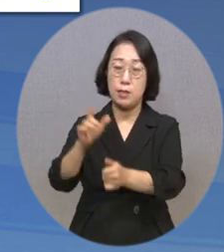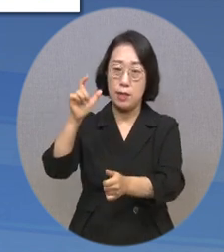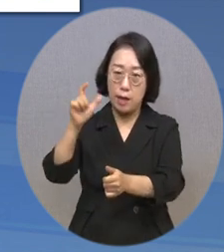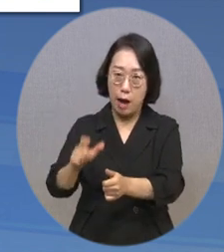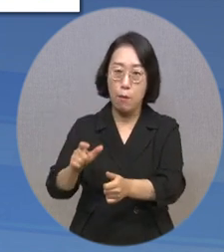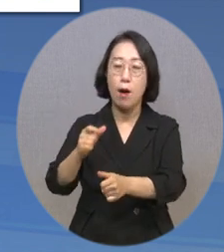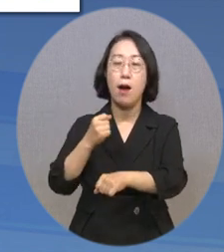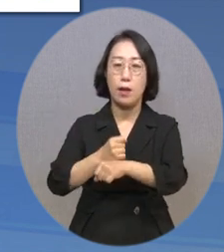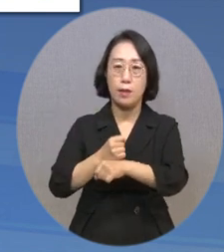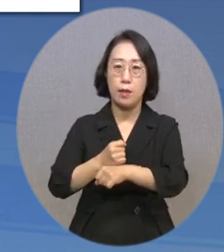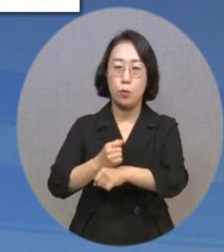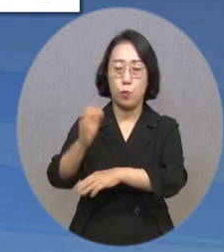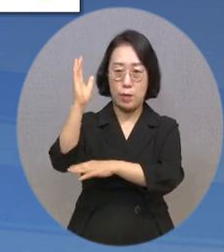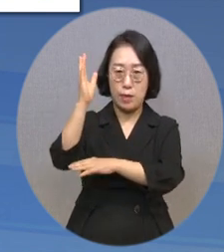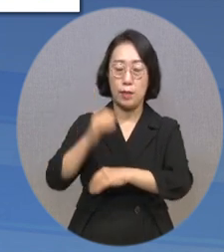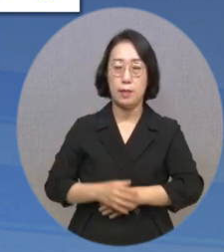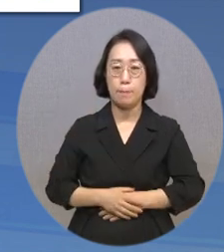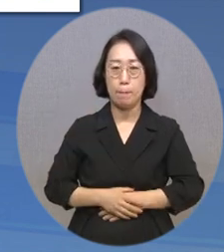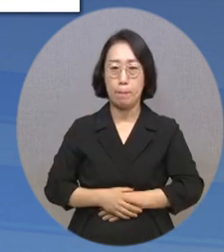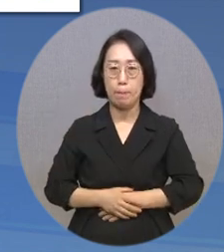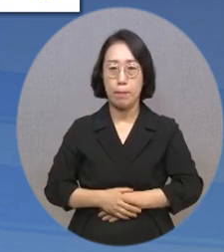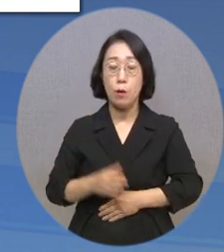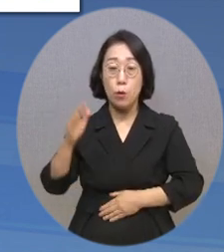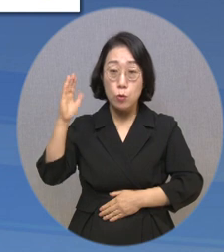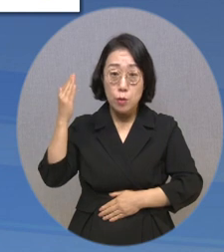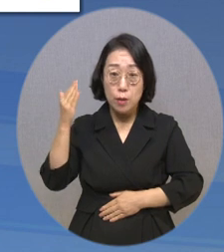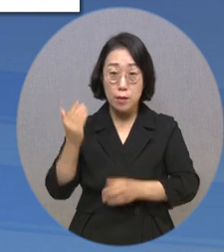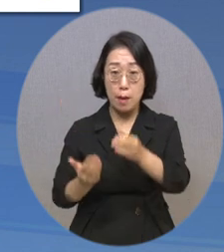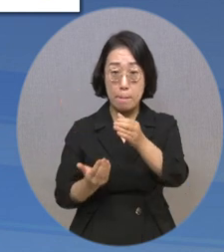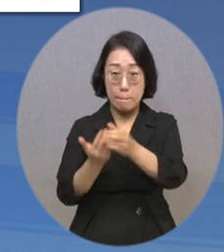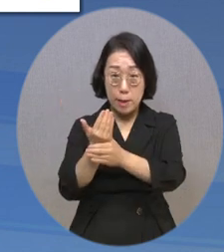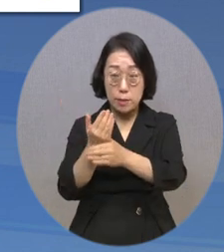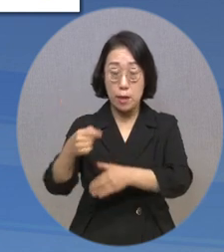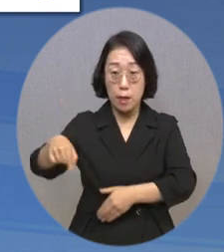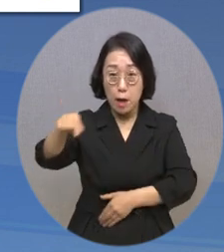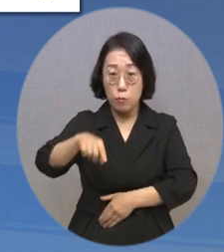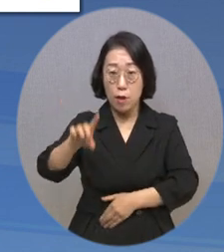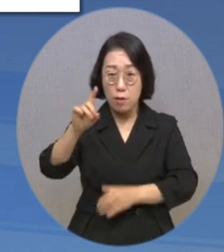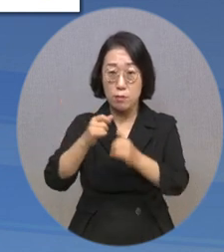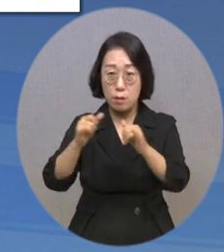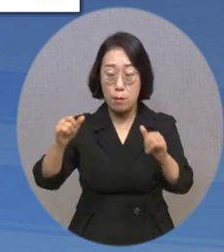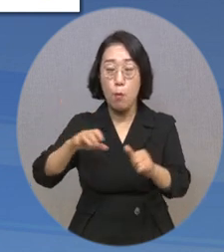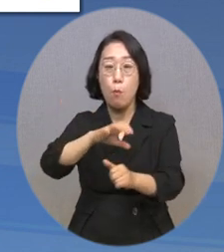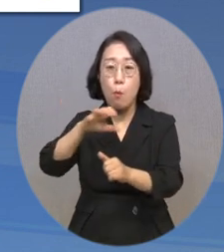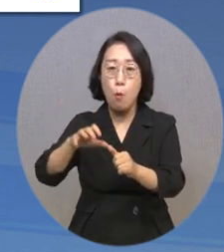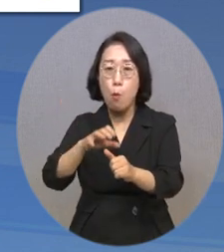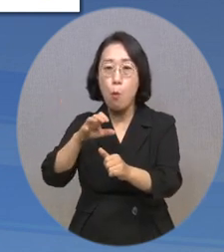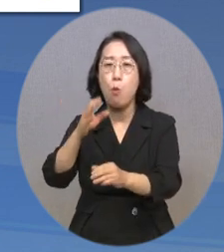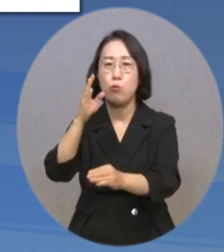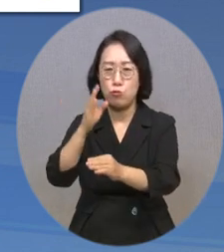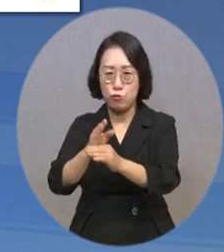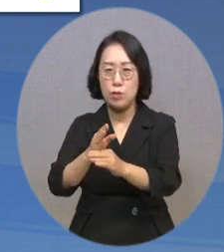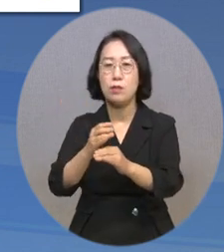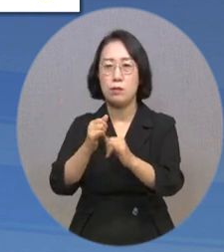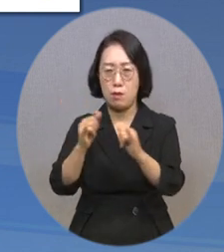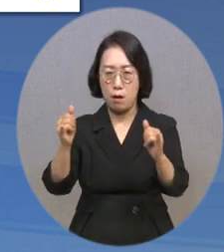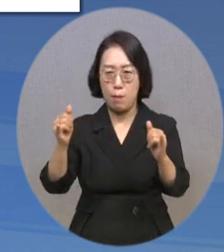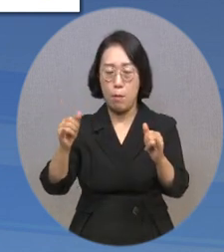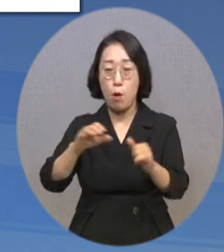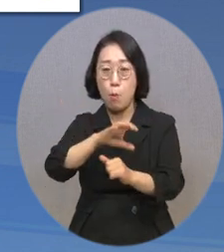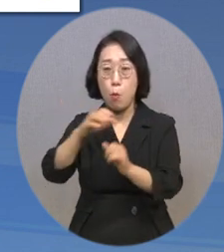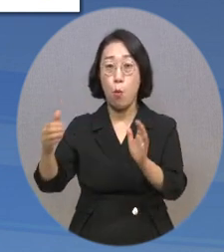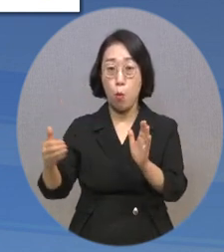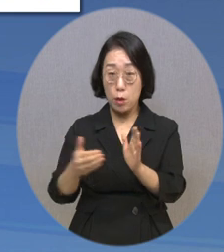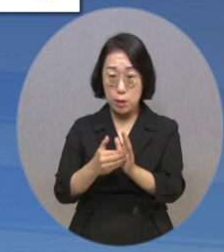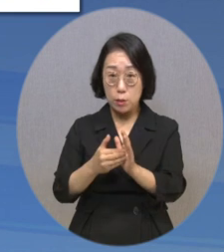것이라고 밝혔습니다. 이어 최근 사건 청년 중 한 분은 보호 연장 중인 청년이라며 보호 종료